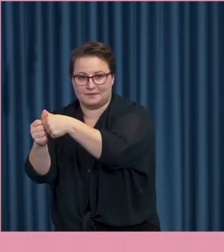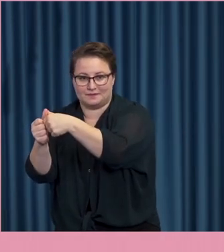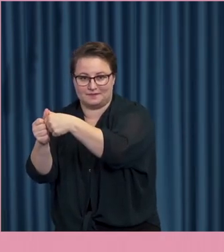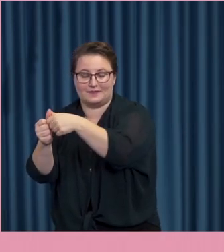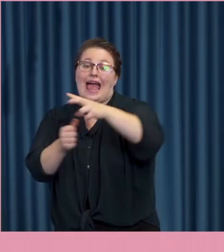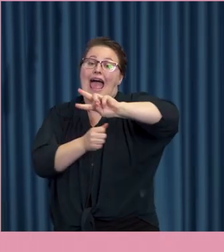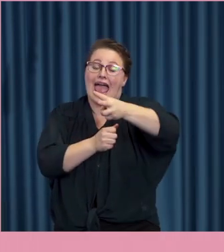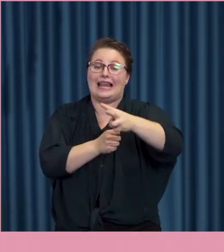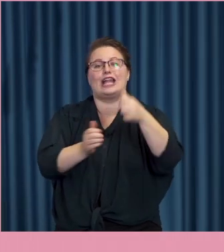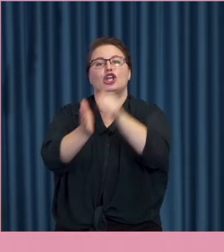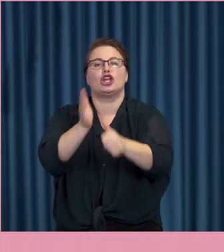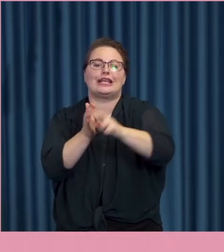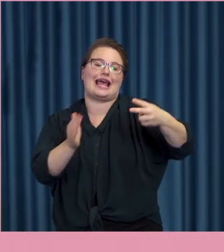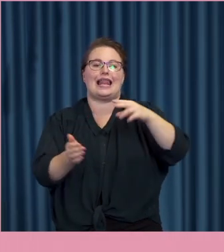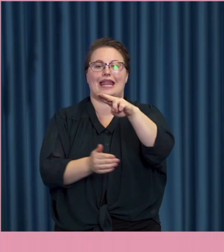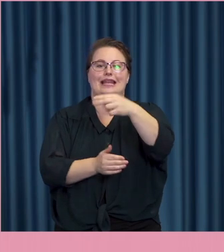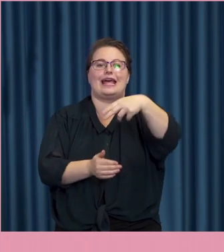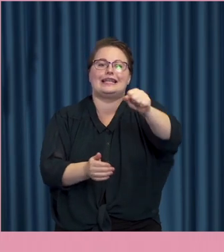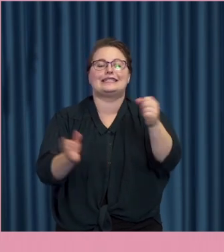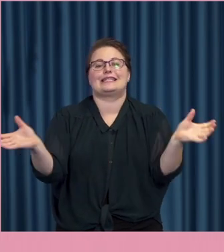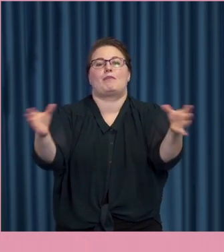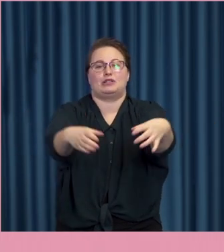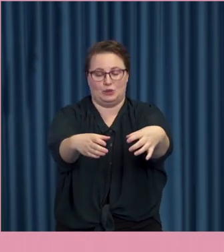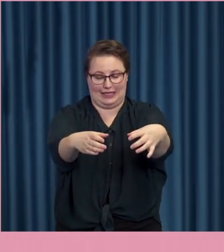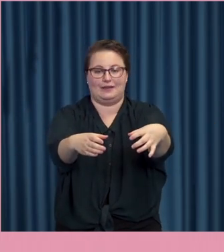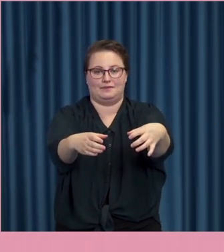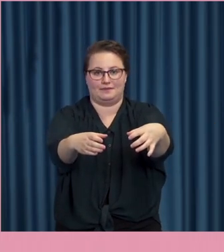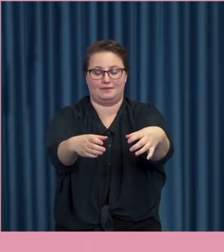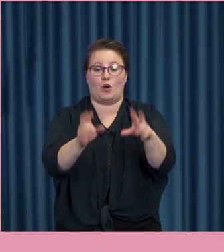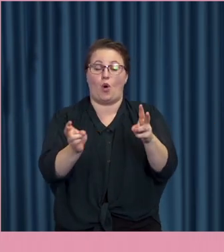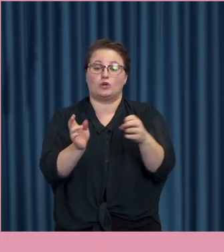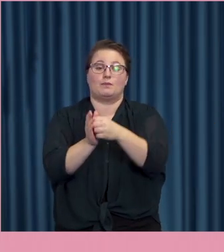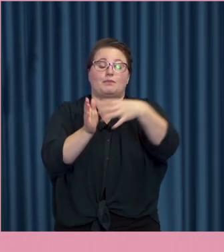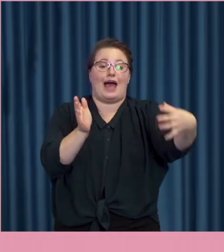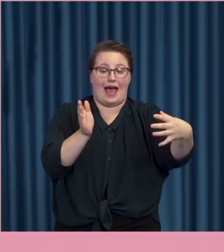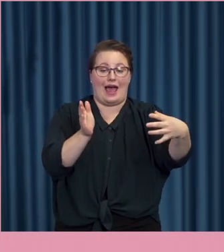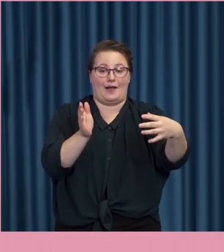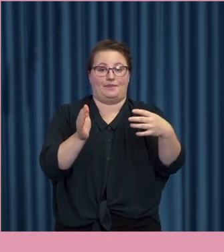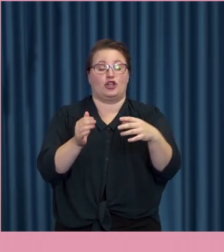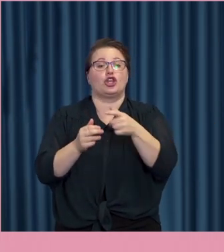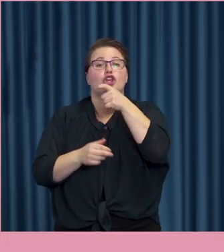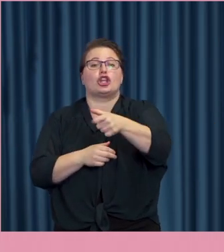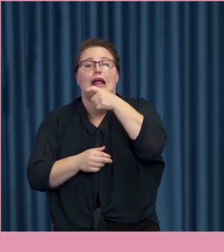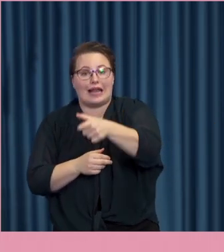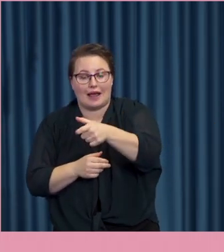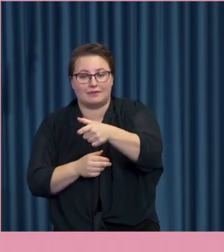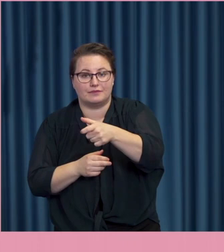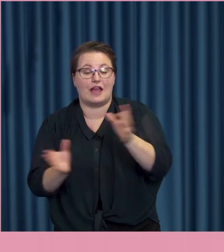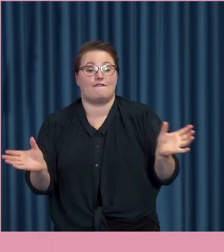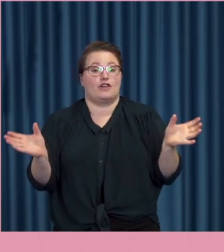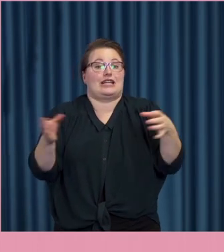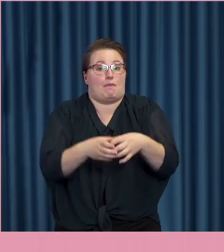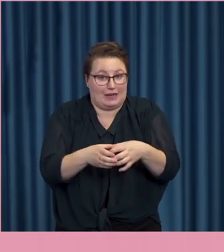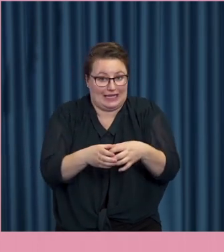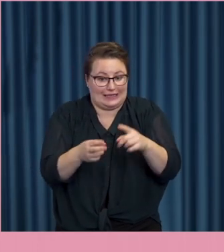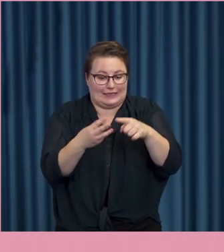eller yrkes eller näringssammanslutning och därigenom sätter yttrande, församlings